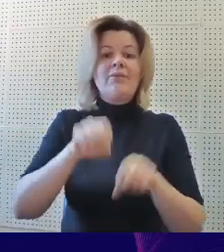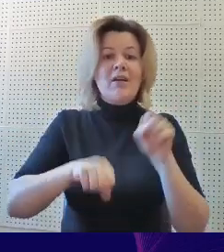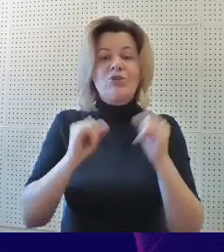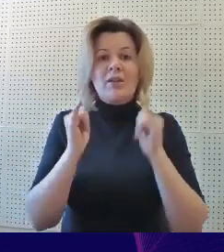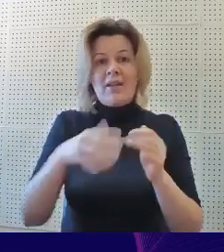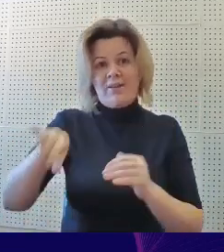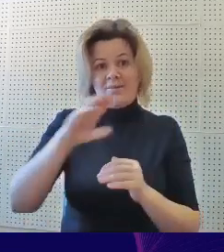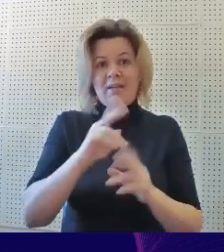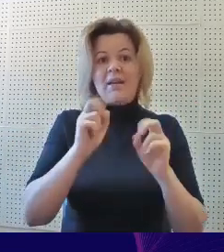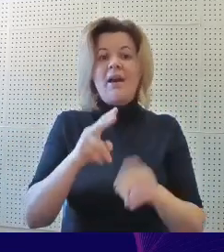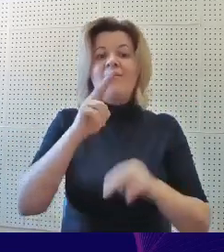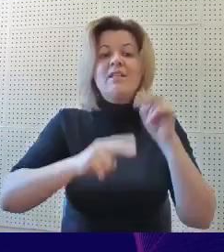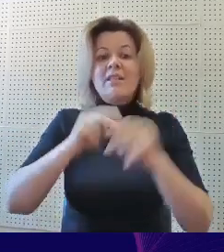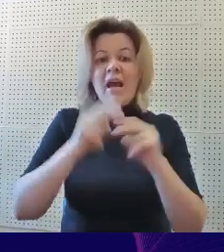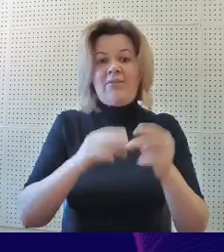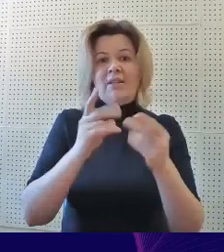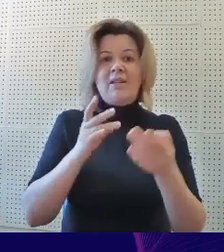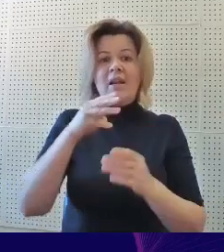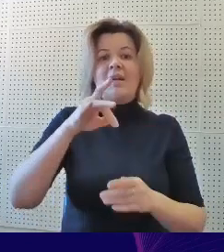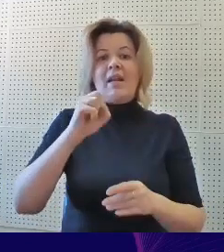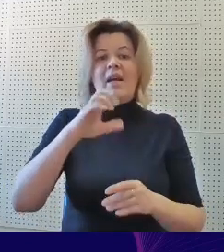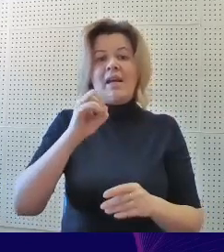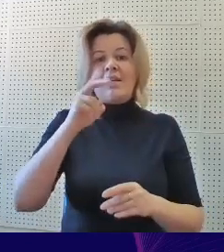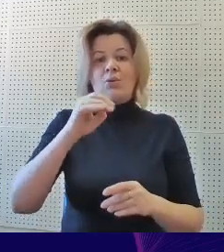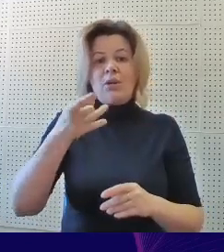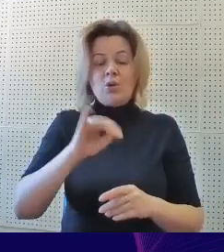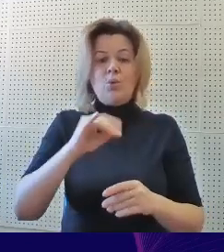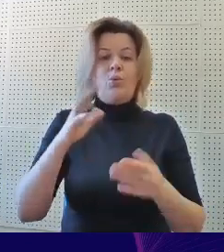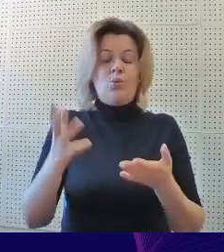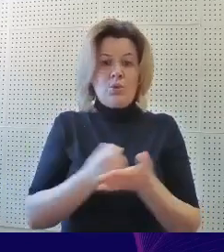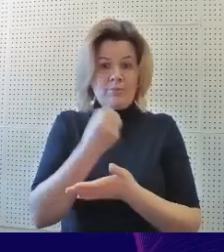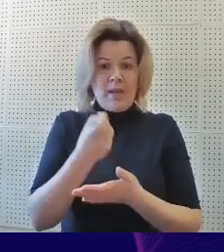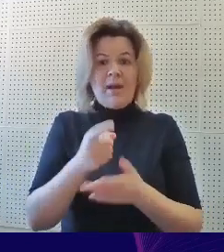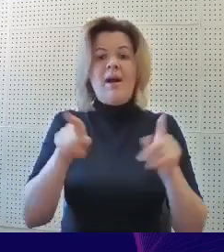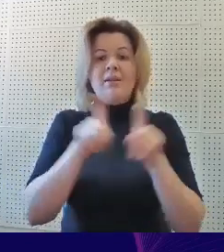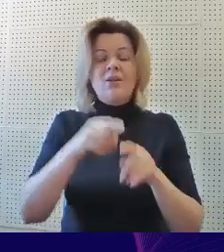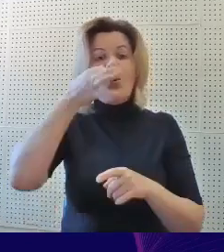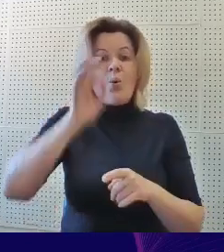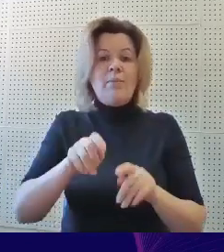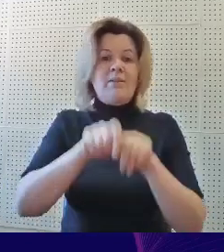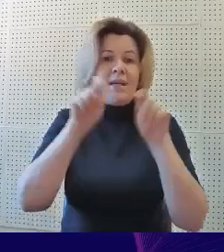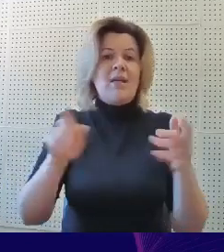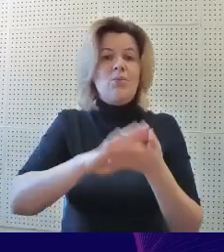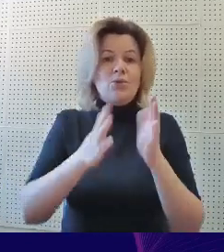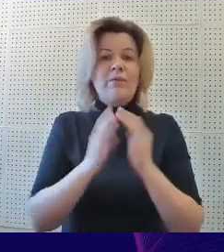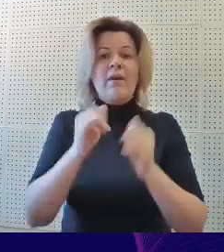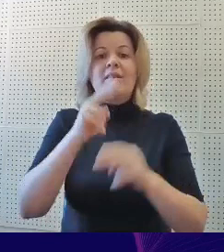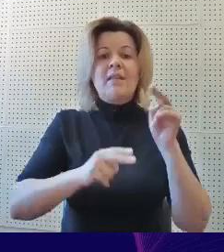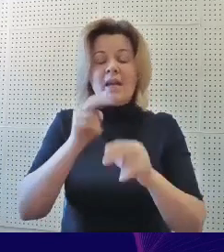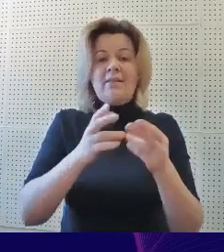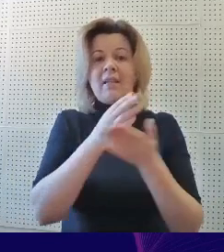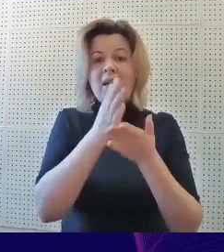возможностей для всех. Как выстраивать траекторию успеха». А также опыт создания условий для выстраивания